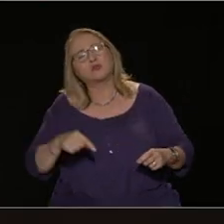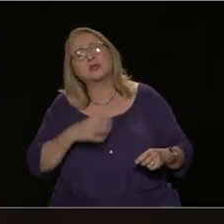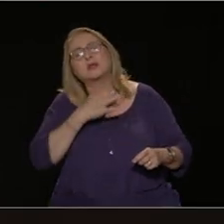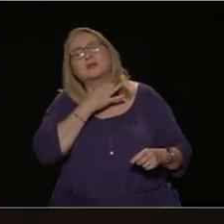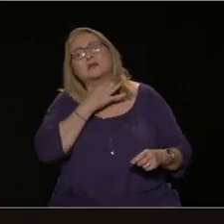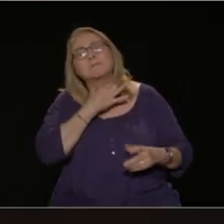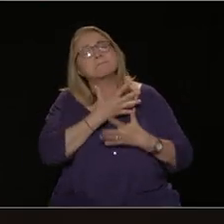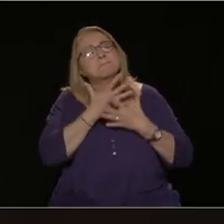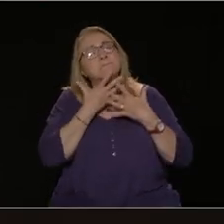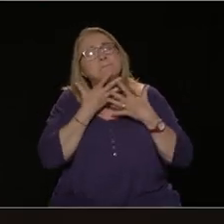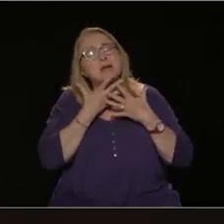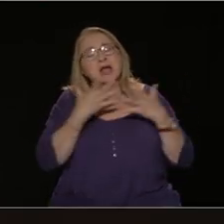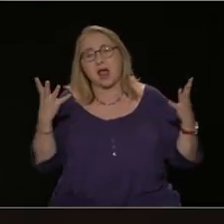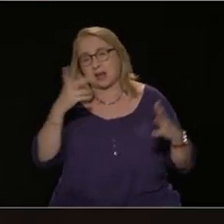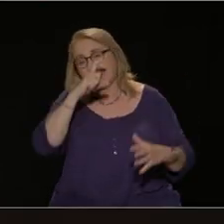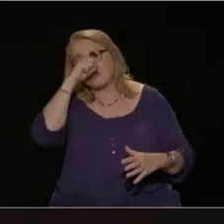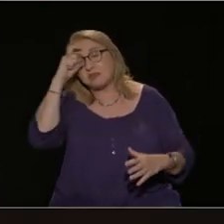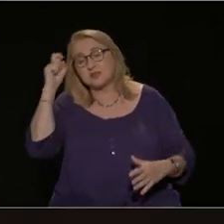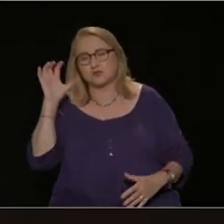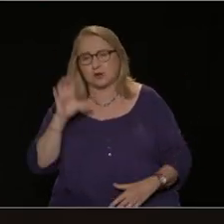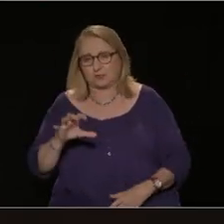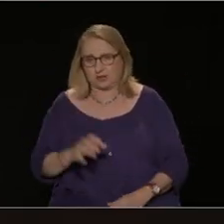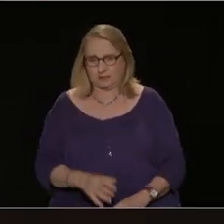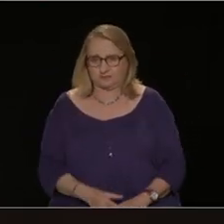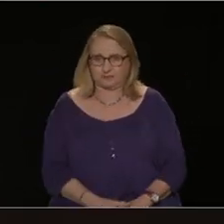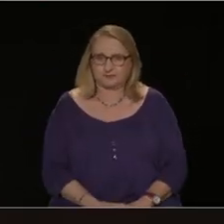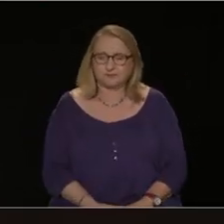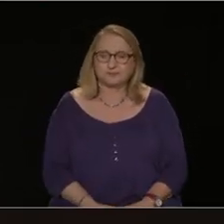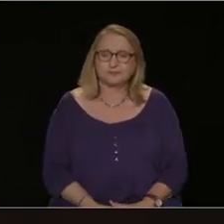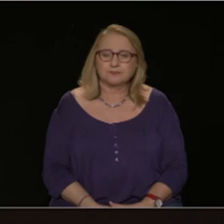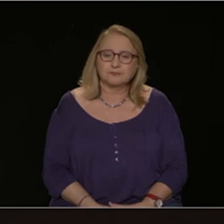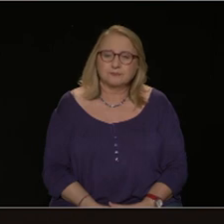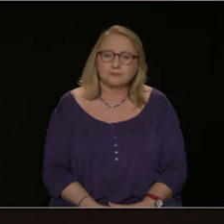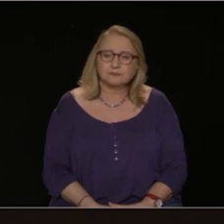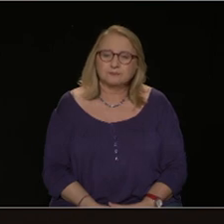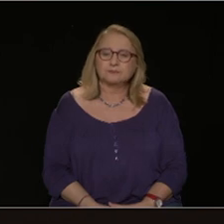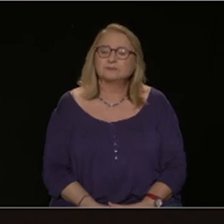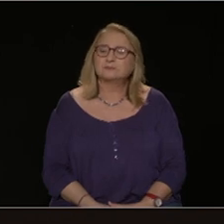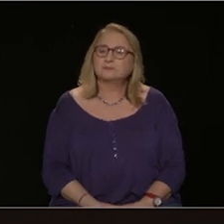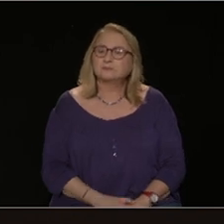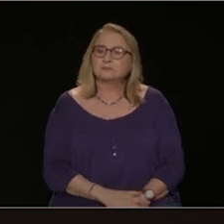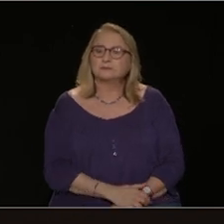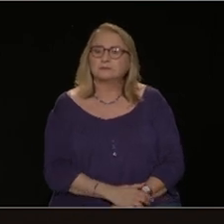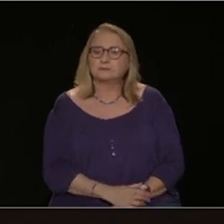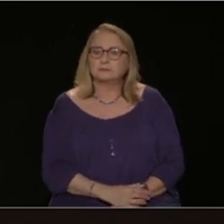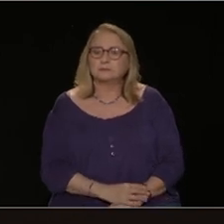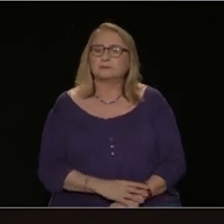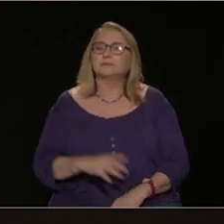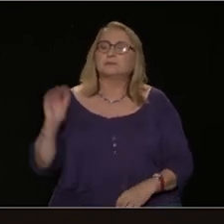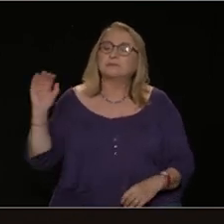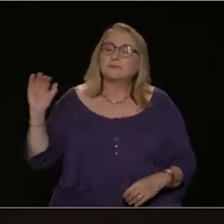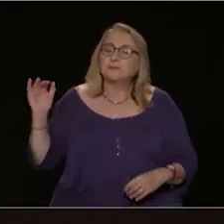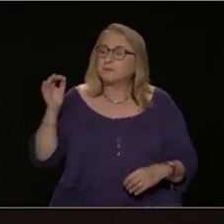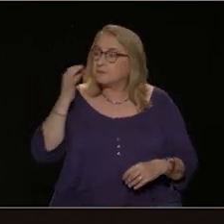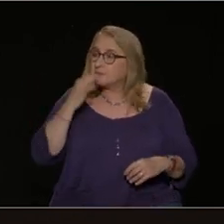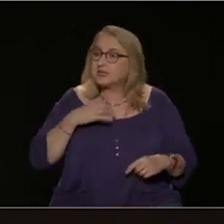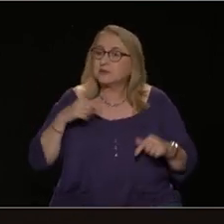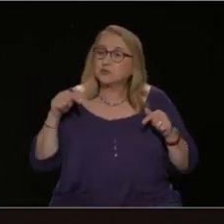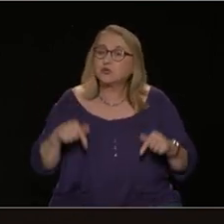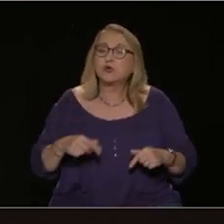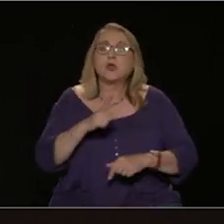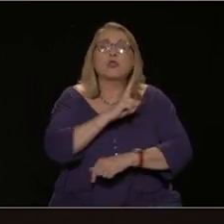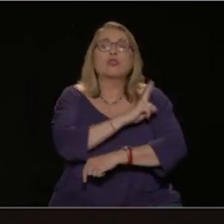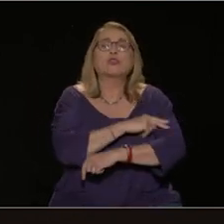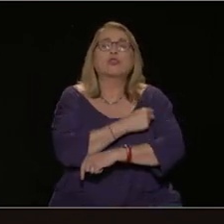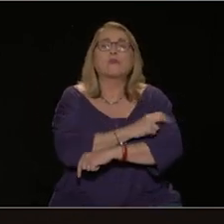πείτε μου κύριε Σκεύω τώρα στο θέμα της υγείας, το ΕΣΥ έμεινε όρθιο, πόνο με πόνο, με κόπο, με κόπο.